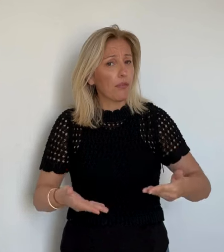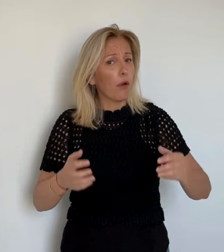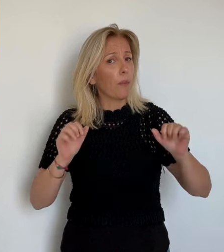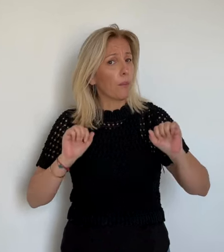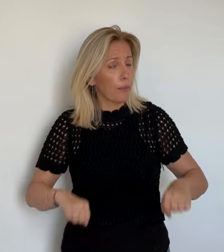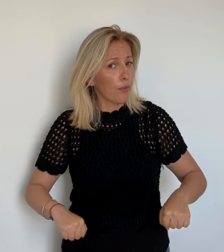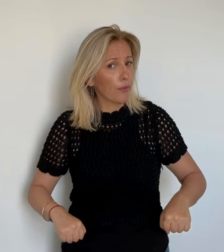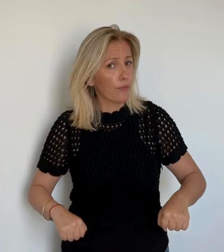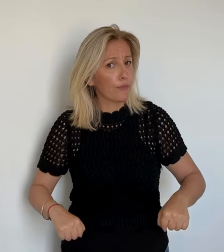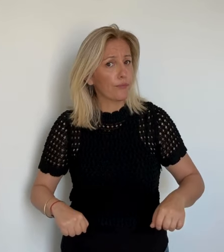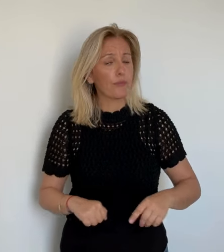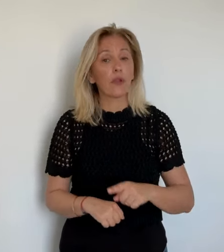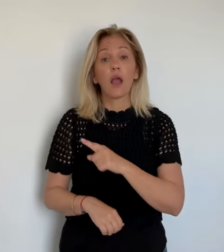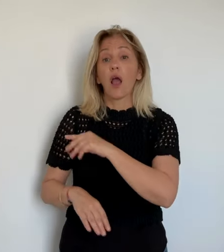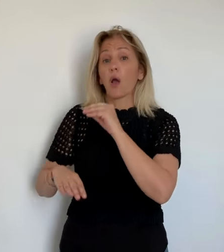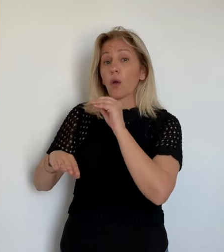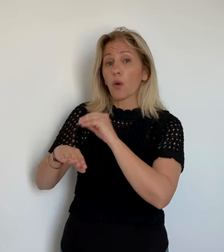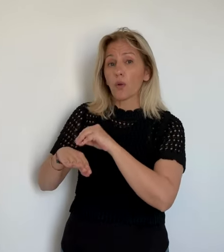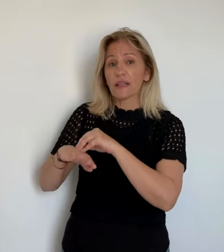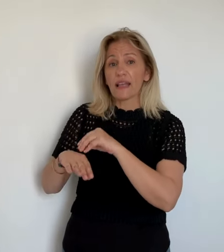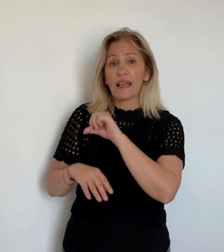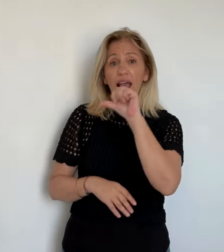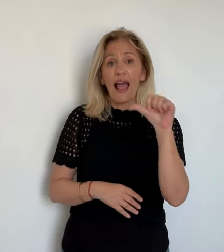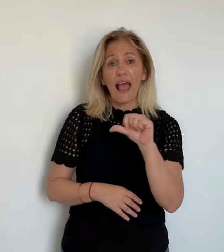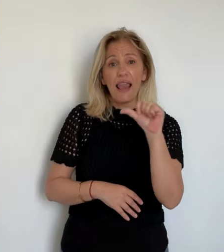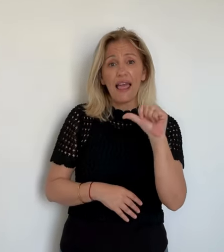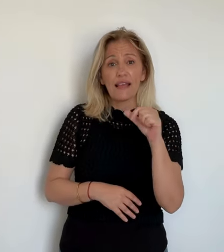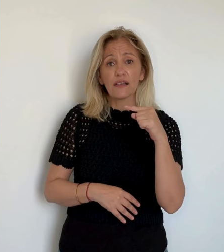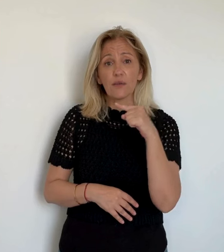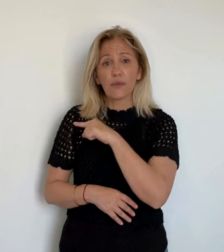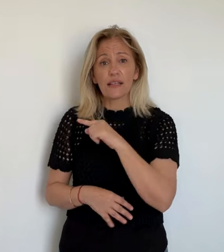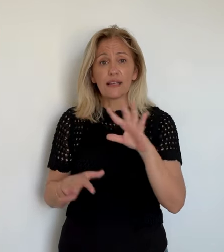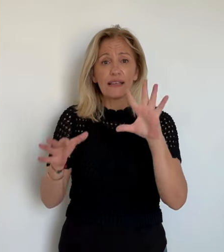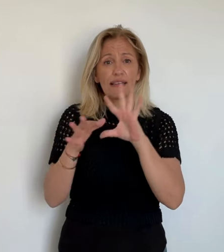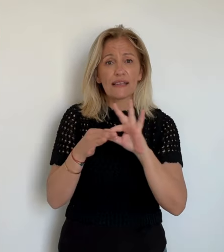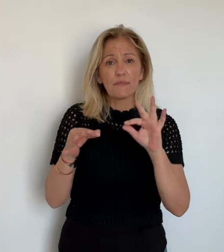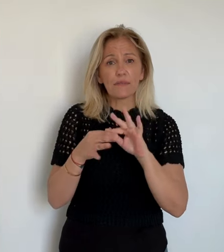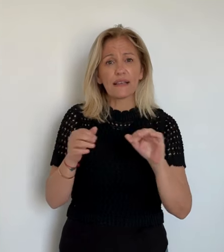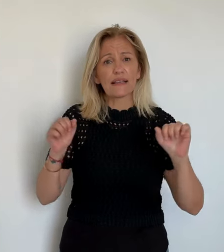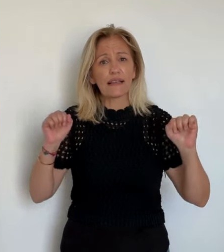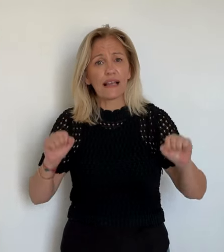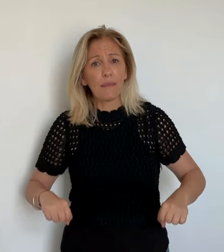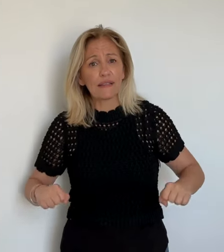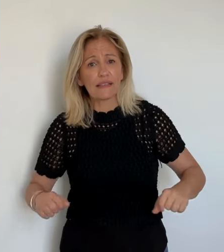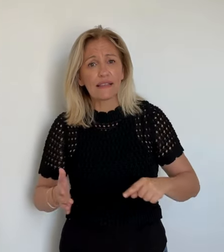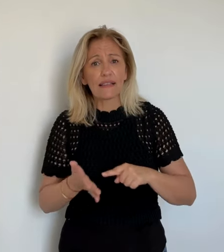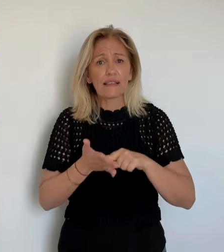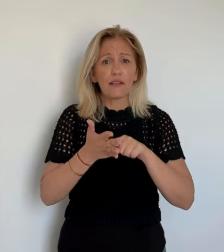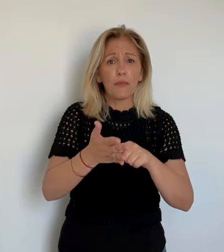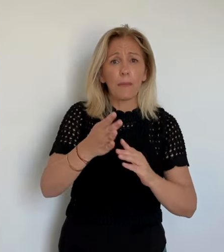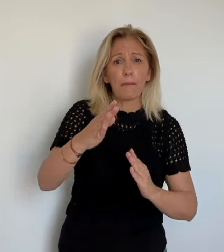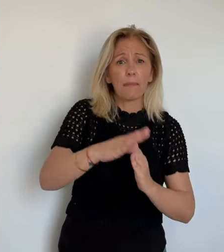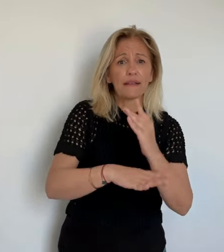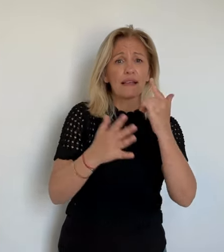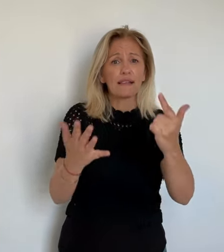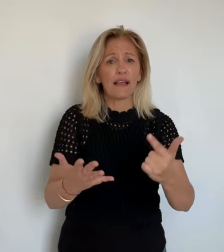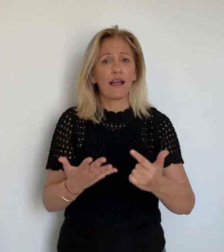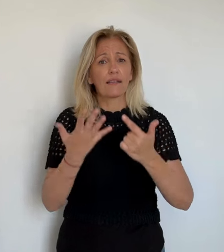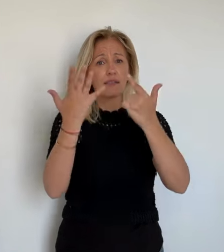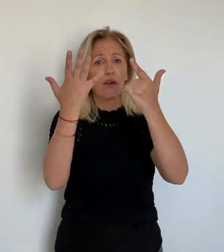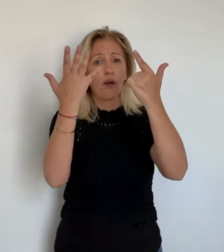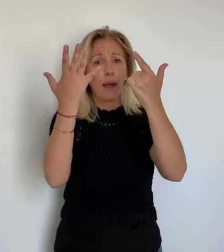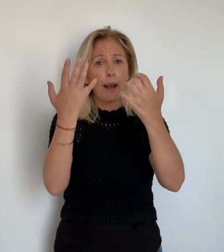partisans qui affirment que la collectivité de Corse est en faillite relève, nous leur en déplaise,